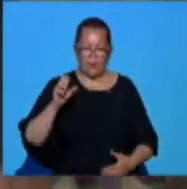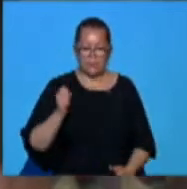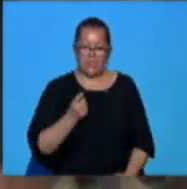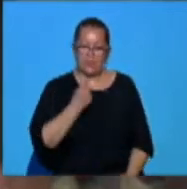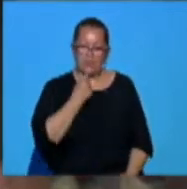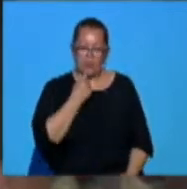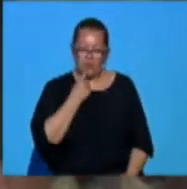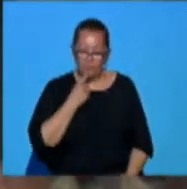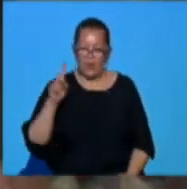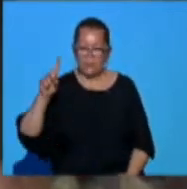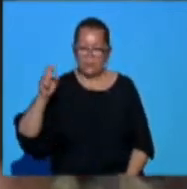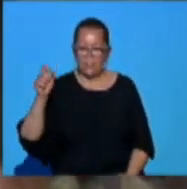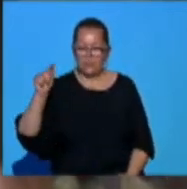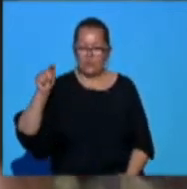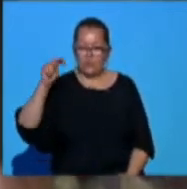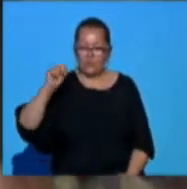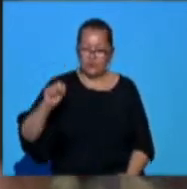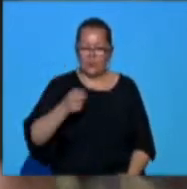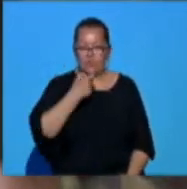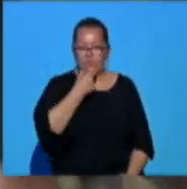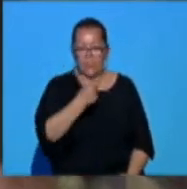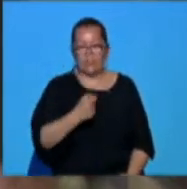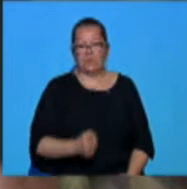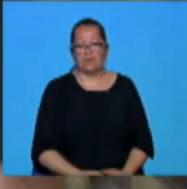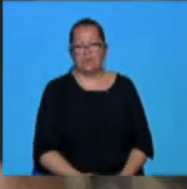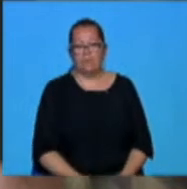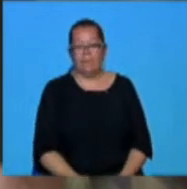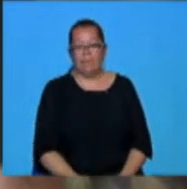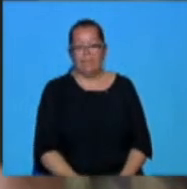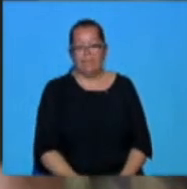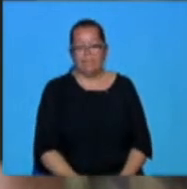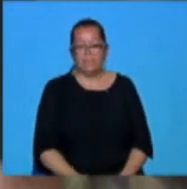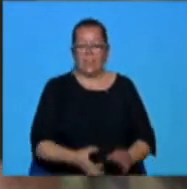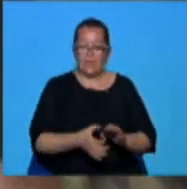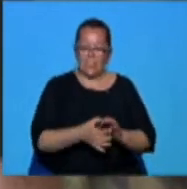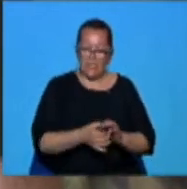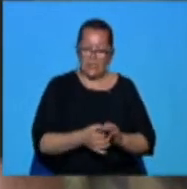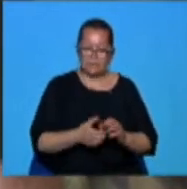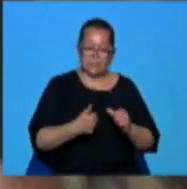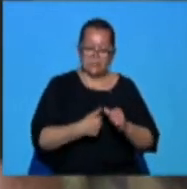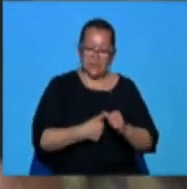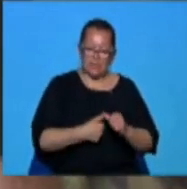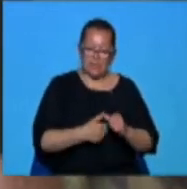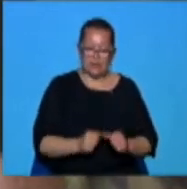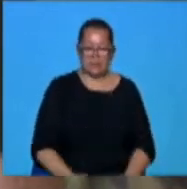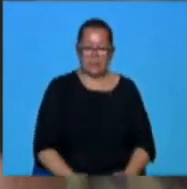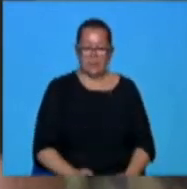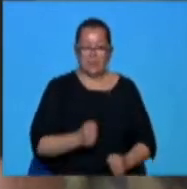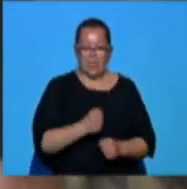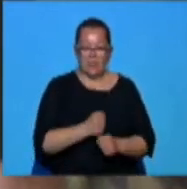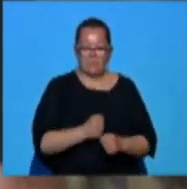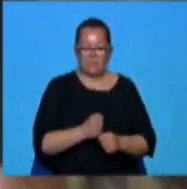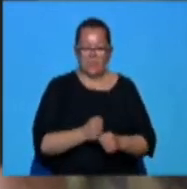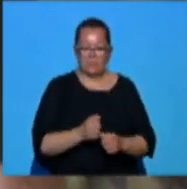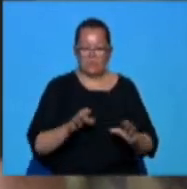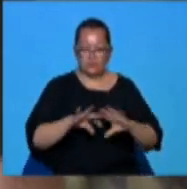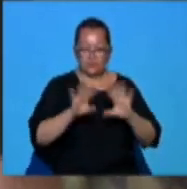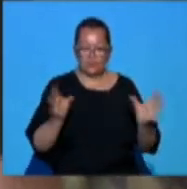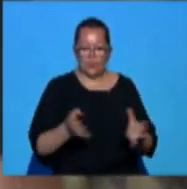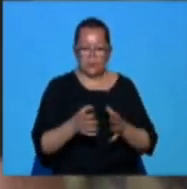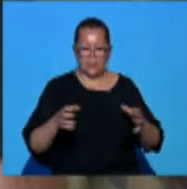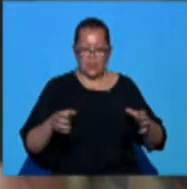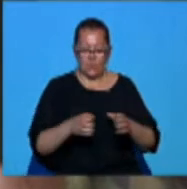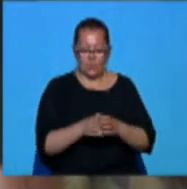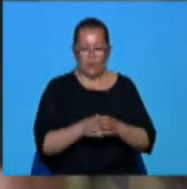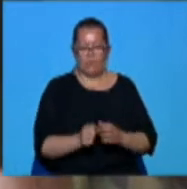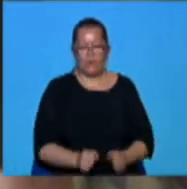existență ai Festivalului, toate multe dintre relațiile pe care Festivalul nostru le-a creat la nivel internațional, atât cu alte